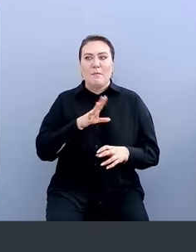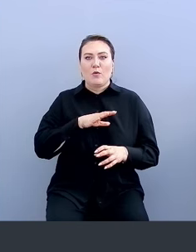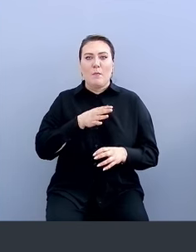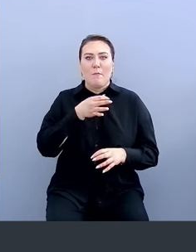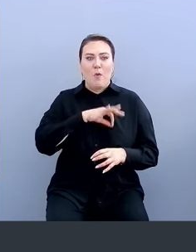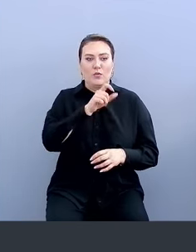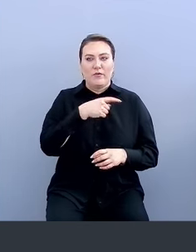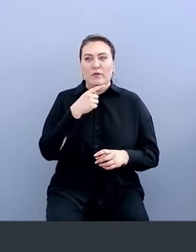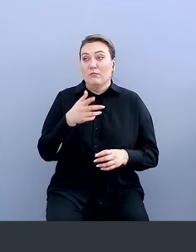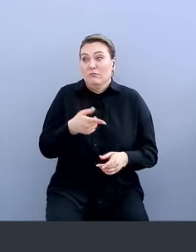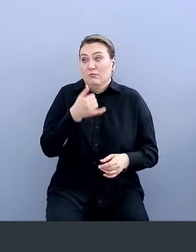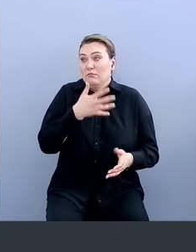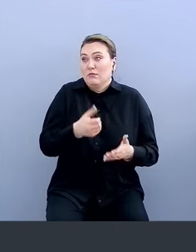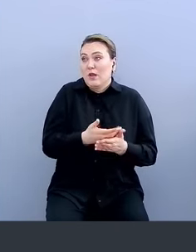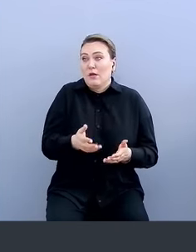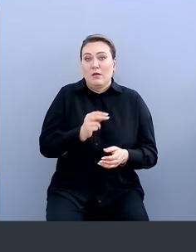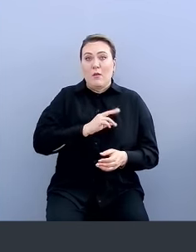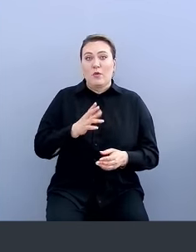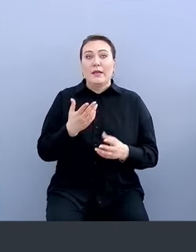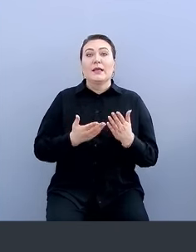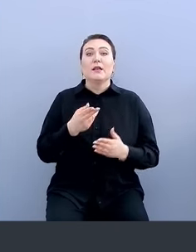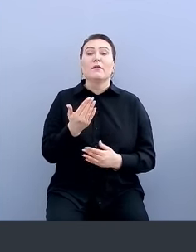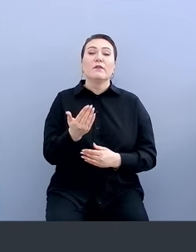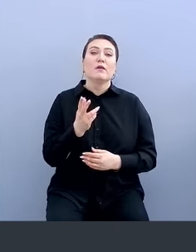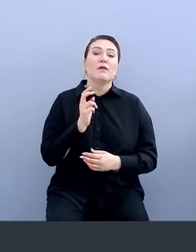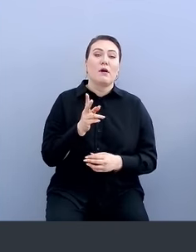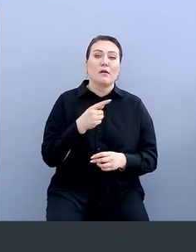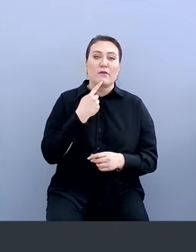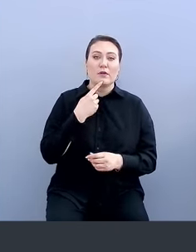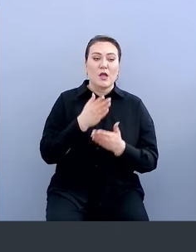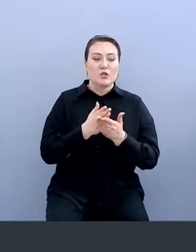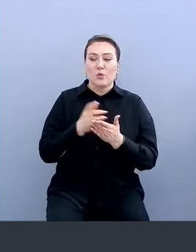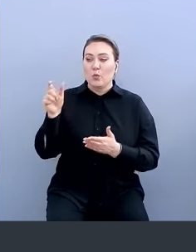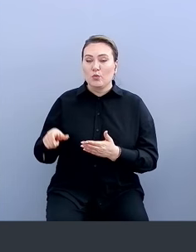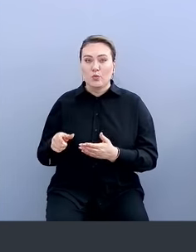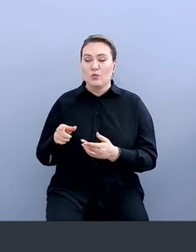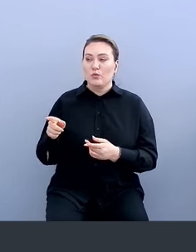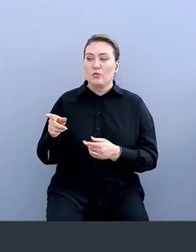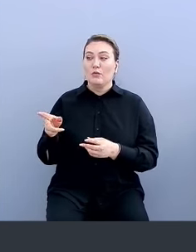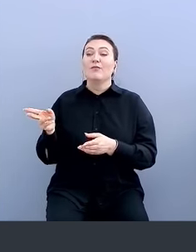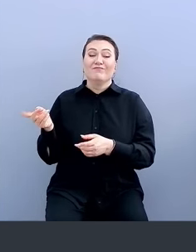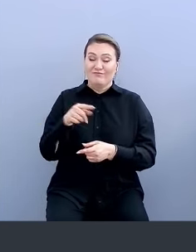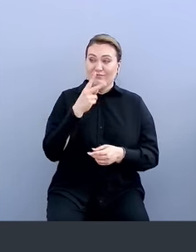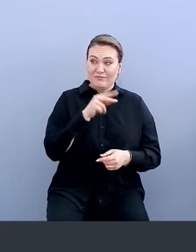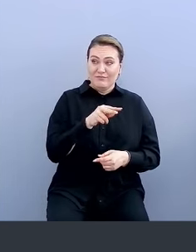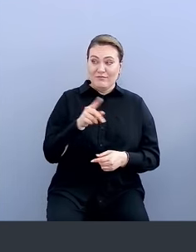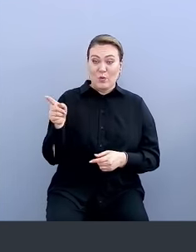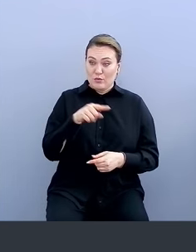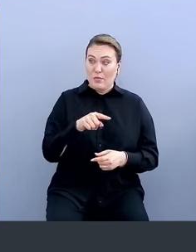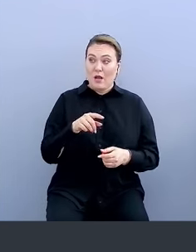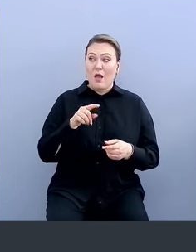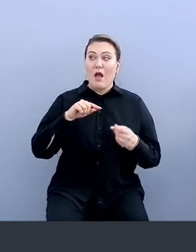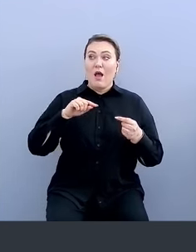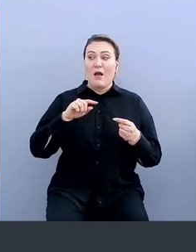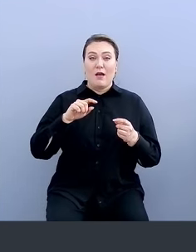к вам приходит и говорит, у меня ничего не работает. Или вы, например, говорите сотруднику, создаете на нее тикет, призываете туда и говорите, у тебя вдруг антивирус